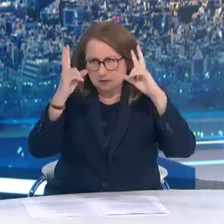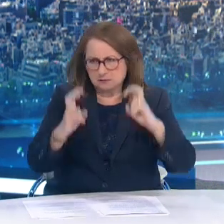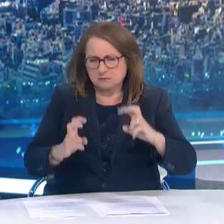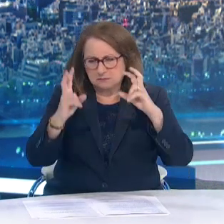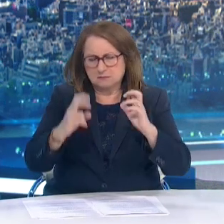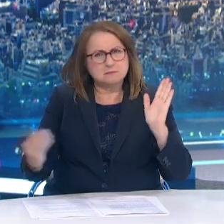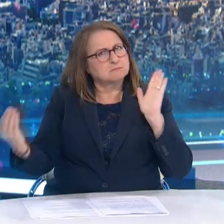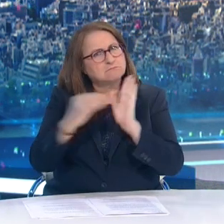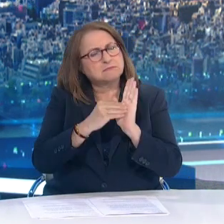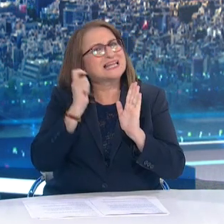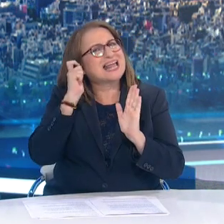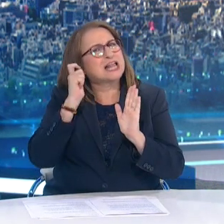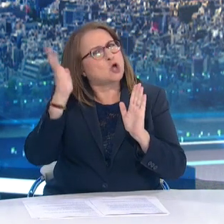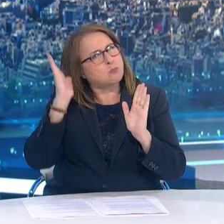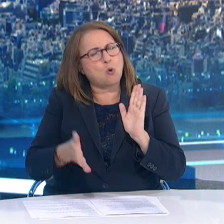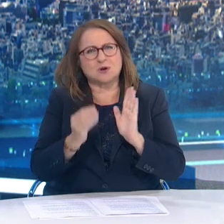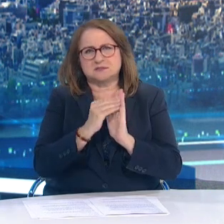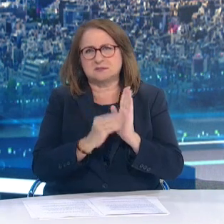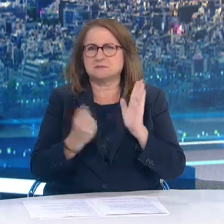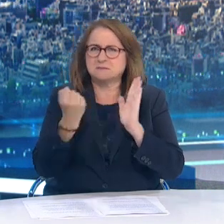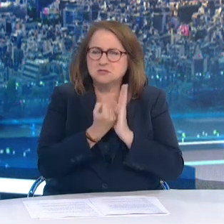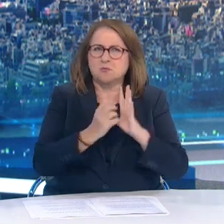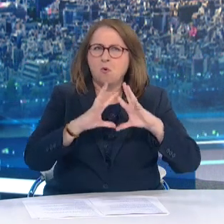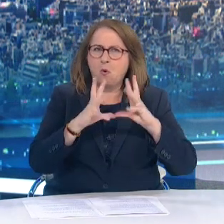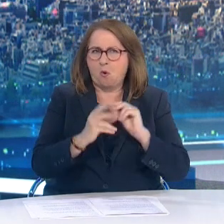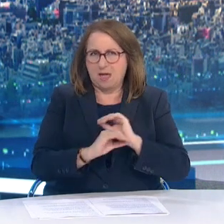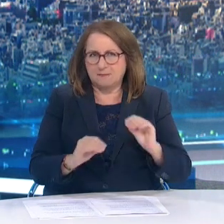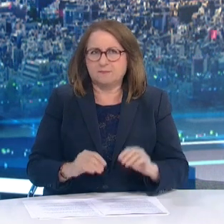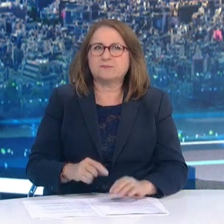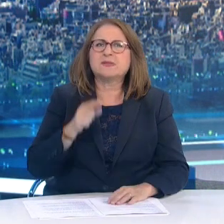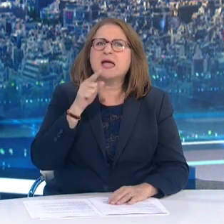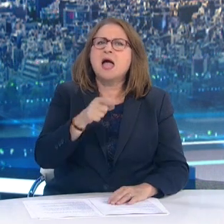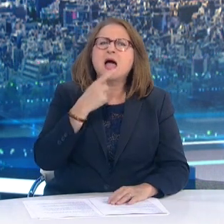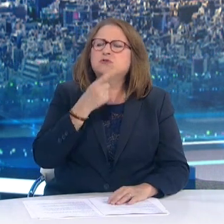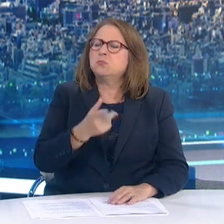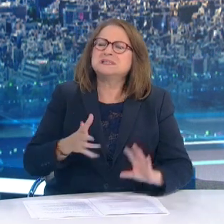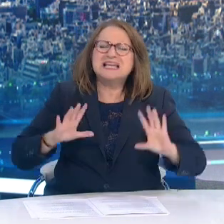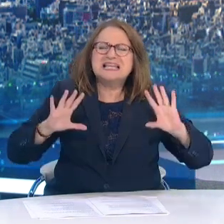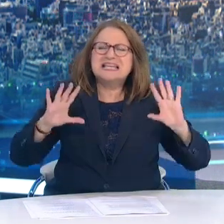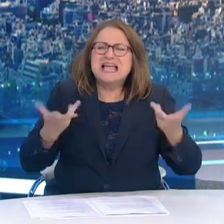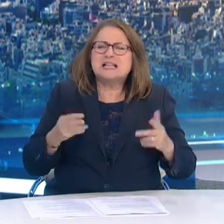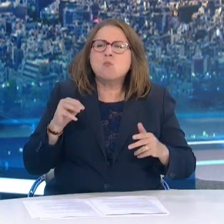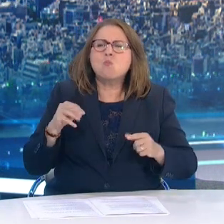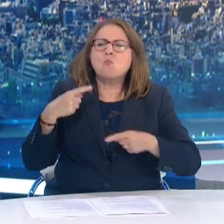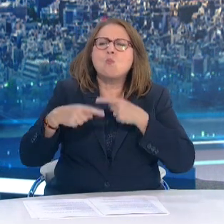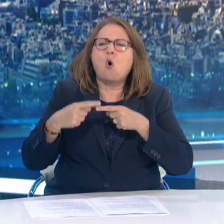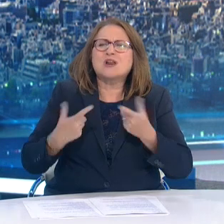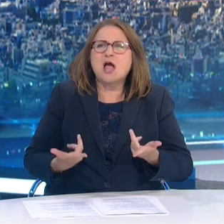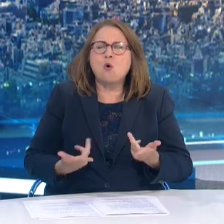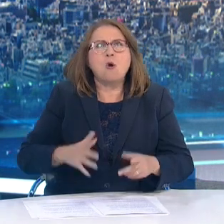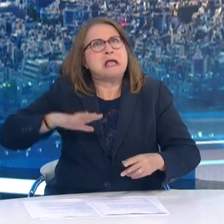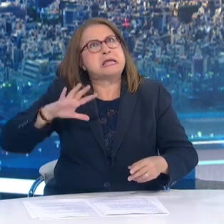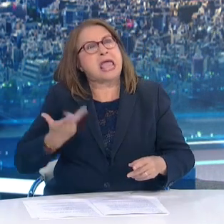Επίσης μας στήθεται ερώτημα Γιατί μόνο rapid test PCR στους μεικτούς χώρους και όχι self-test Δεν τα πιστευόμαστε Δεν υπάρχει